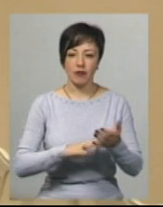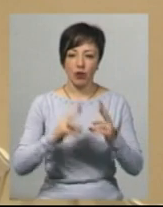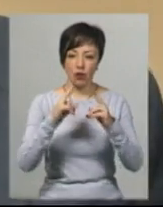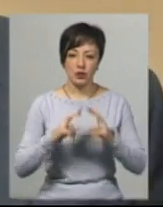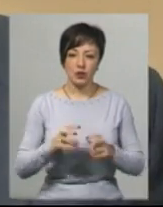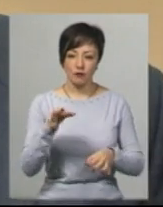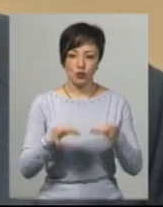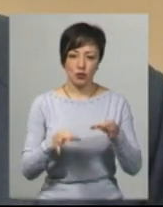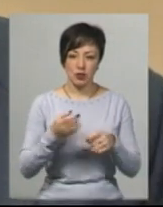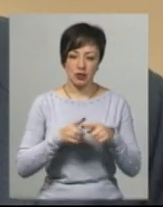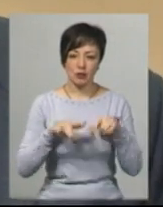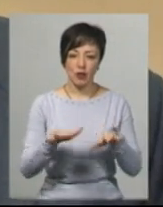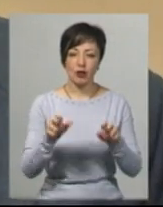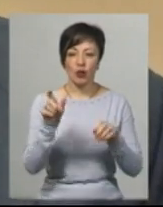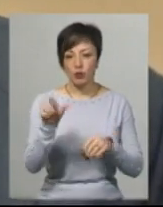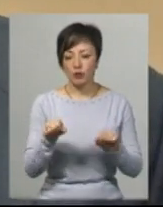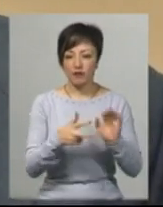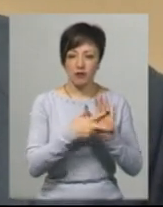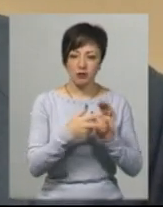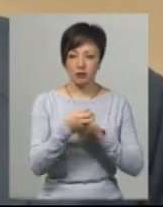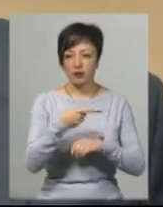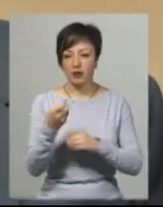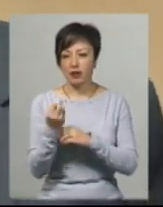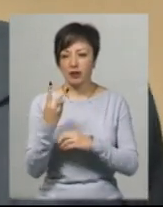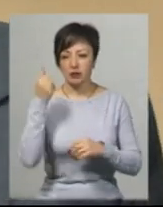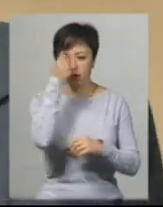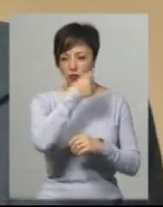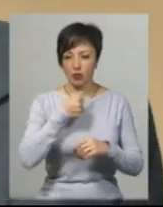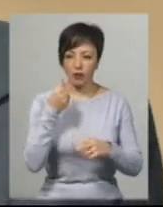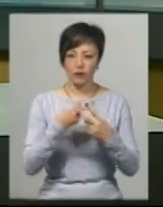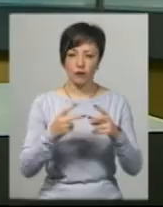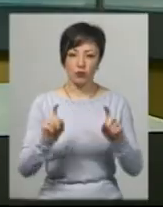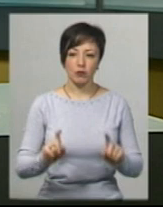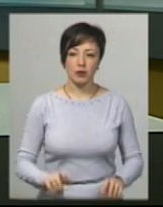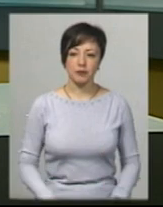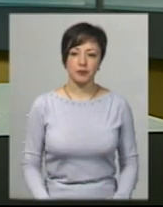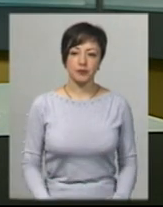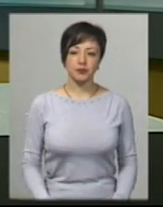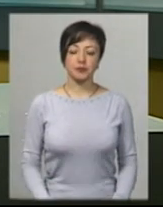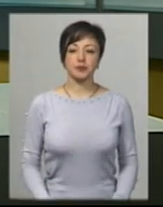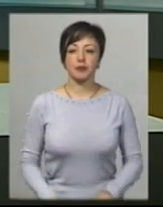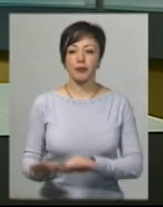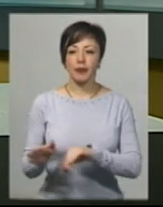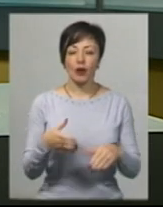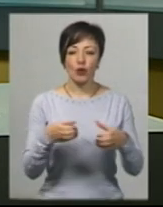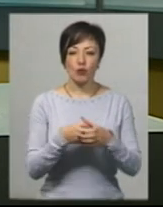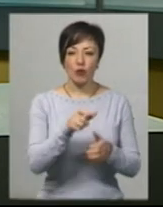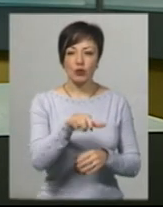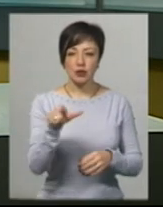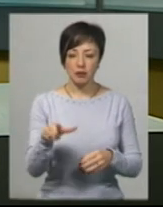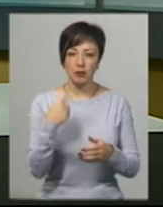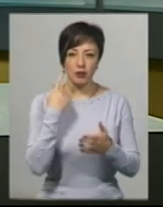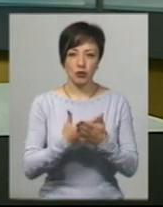розглядація справа. Цій людині може загрошувати від 8 до 12 років позбавлення волі. Групу осіб, підозрюваних у